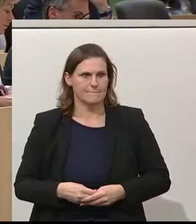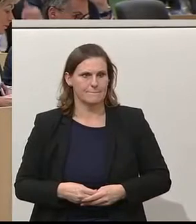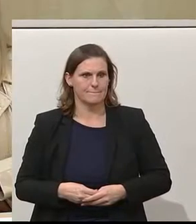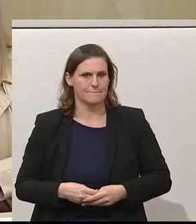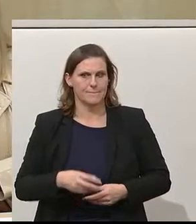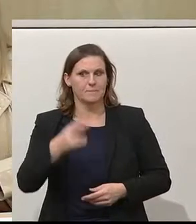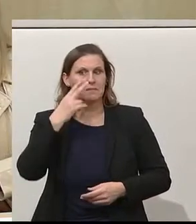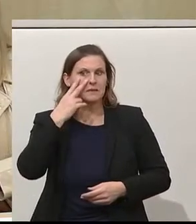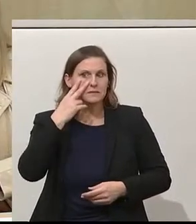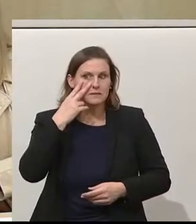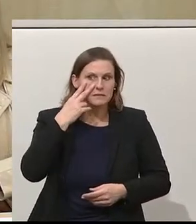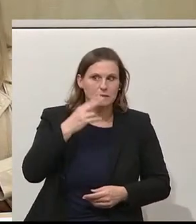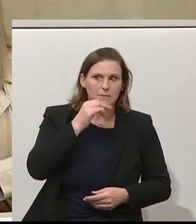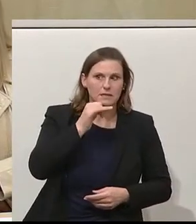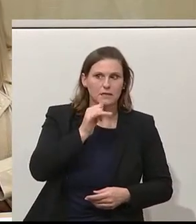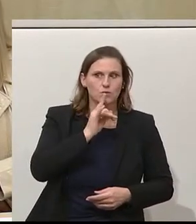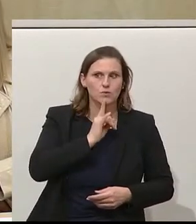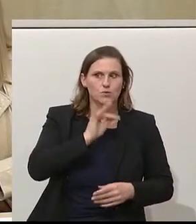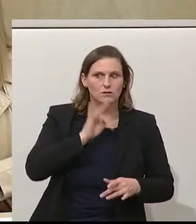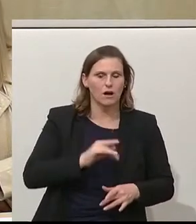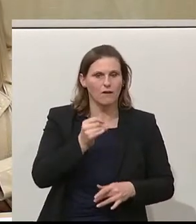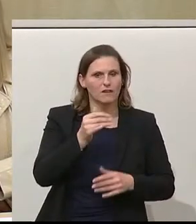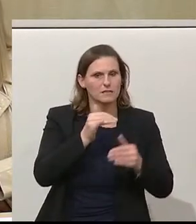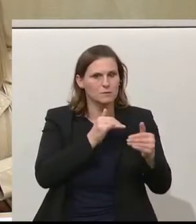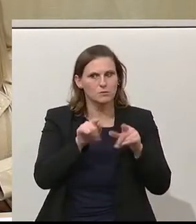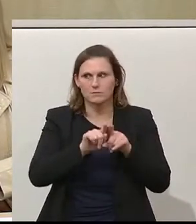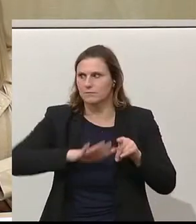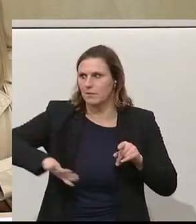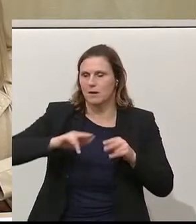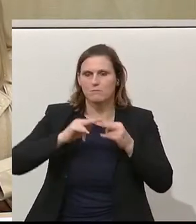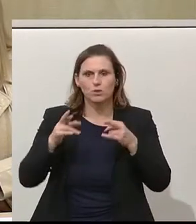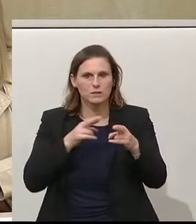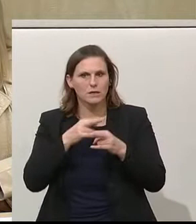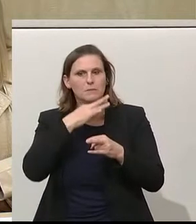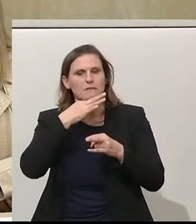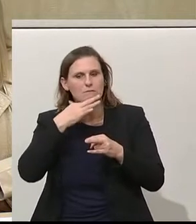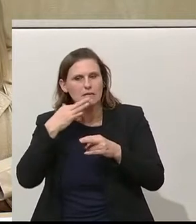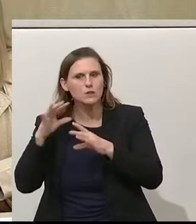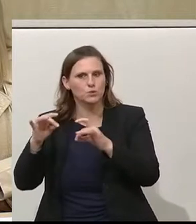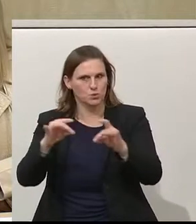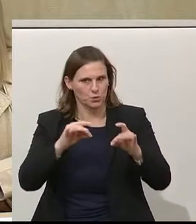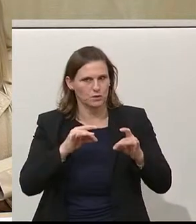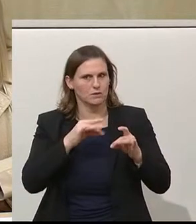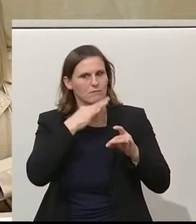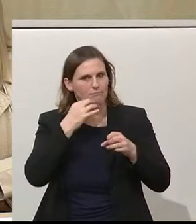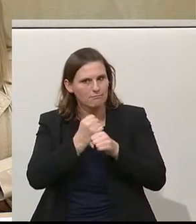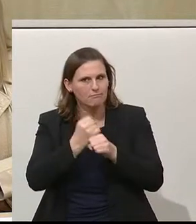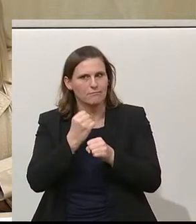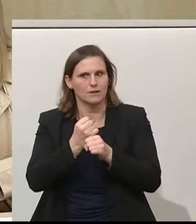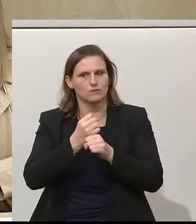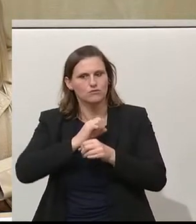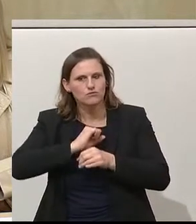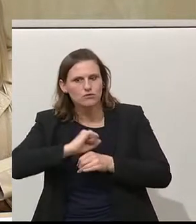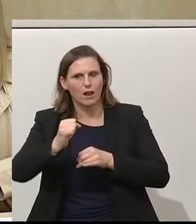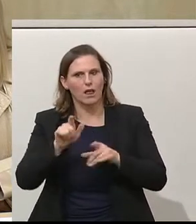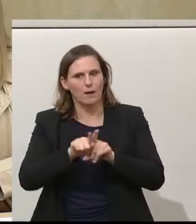Sie sehen also, nicht nur im Finanzministerium, in der gesamten Bundesregierung gibt es hier viel zu tun. Wir werden schnell, aber auch